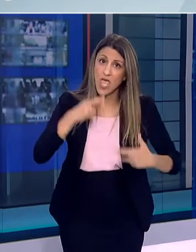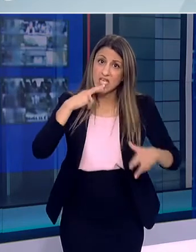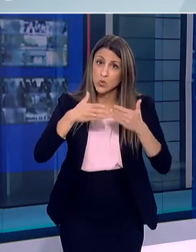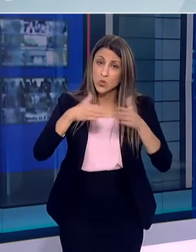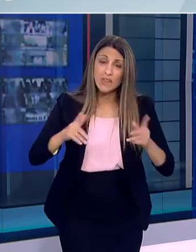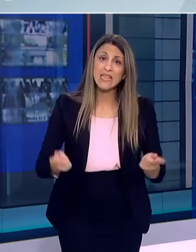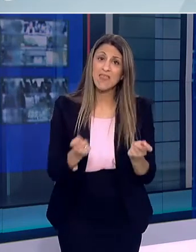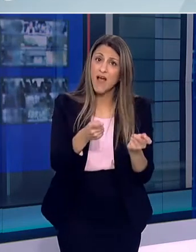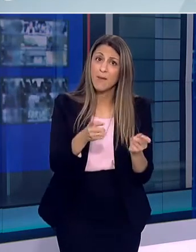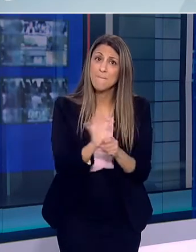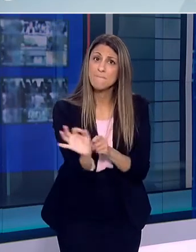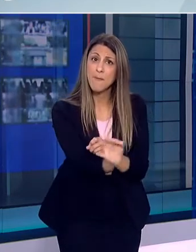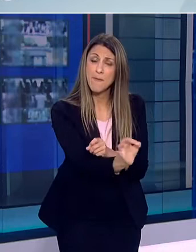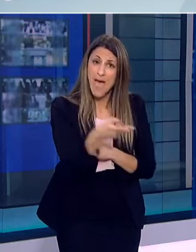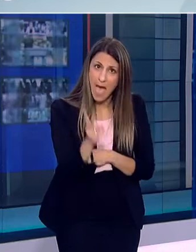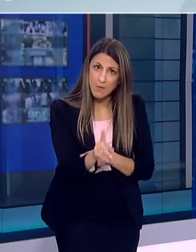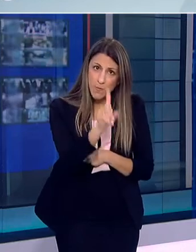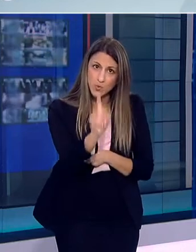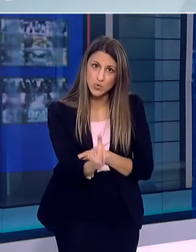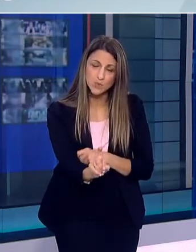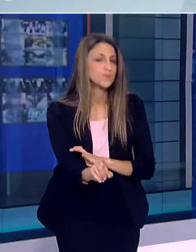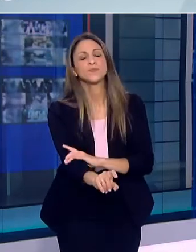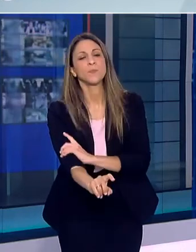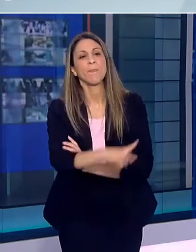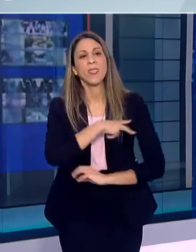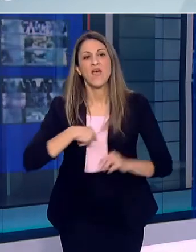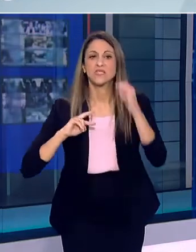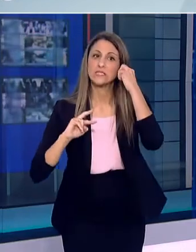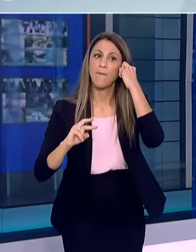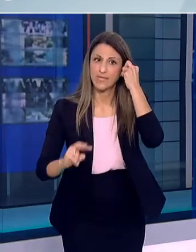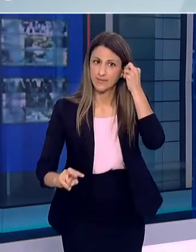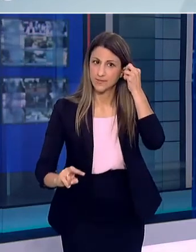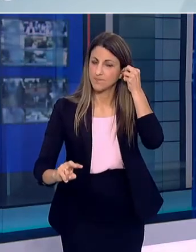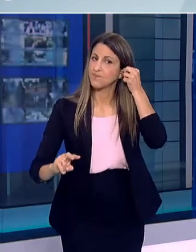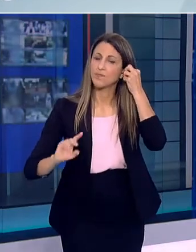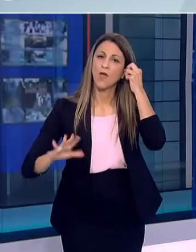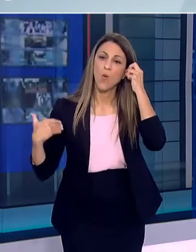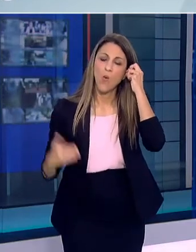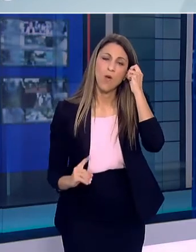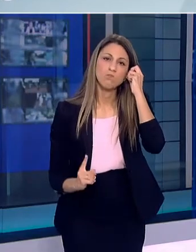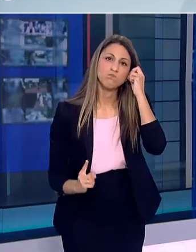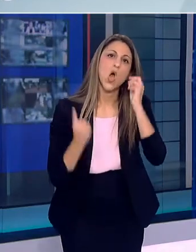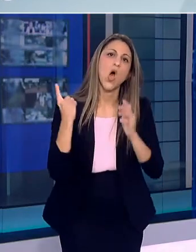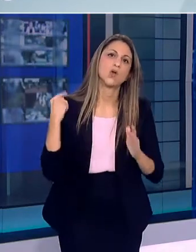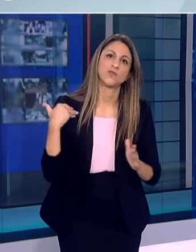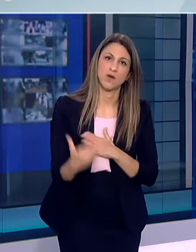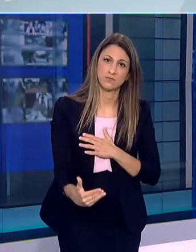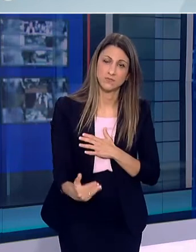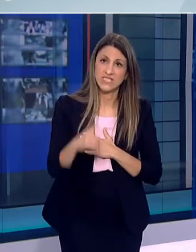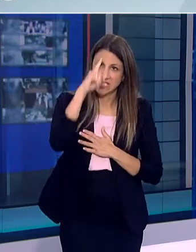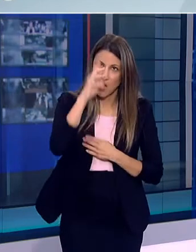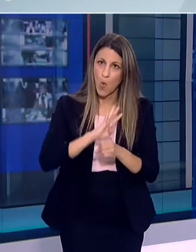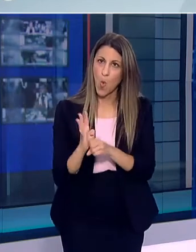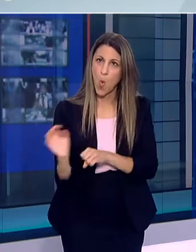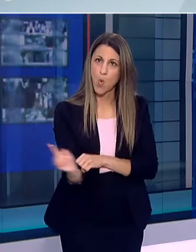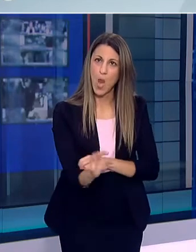Να πω εδώ δύο σχόλια Όπως καταλαβαίνετε όλα είναι πρωτόγνωρα και δεν μπορεί να υπάρξει